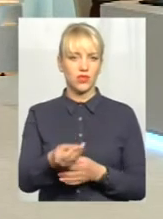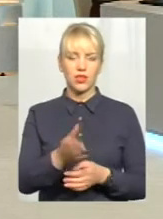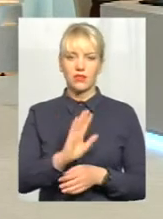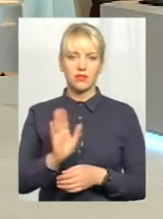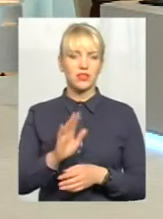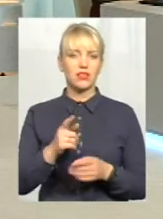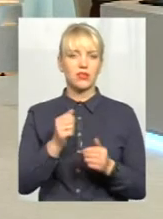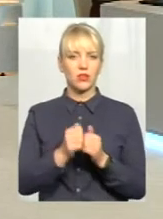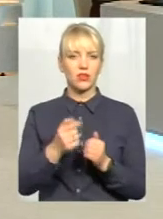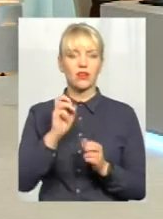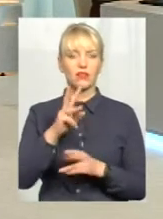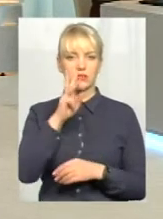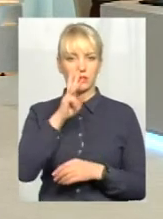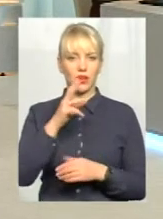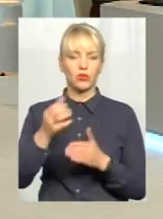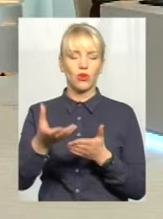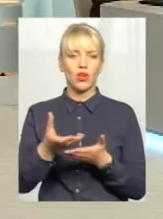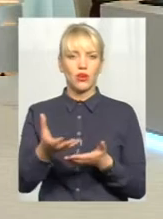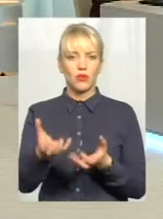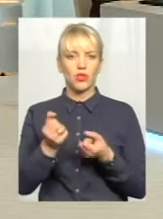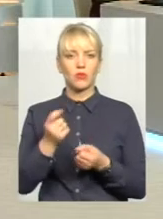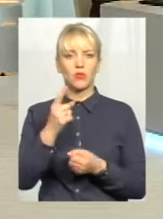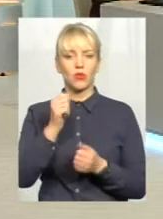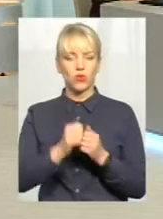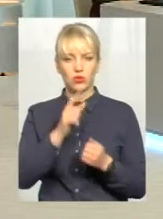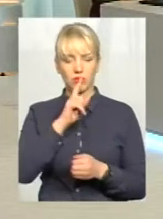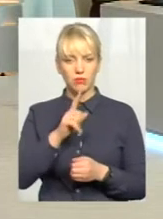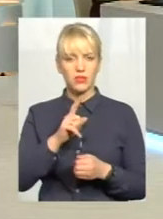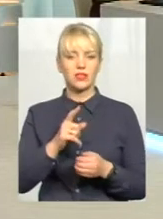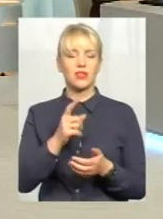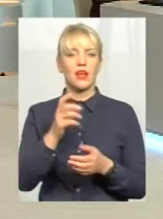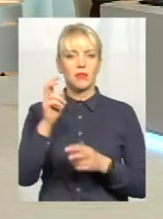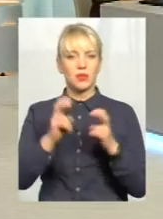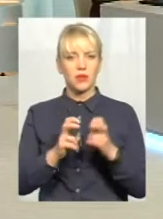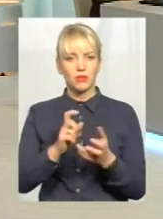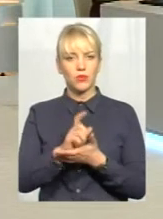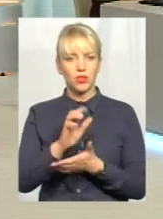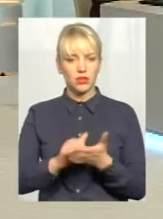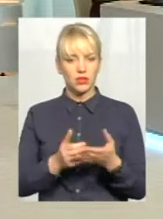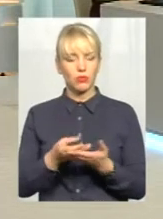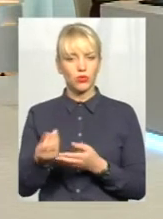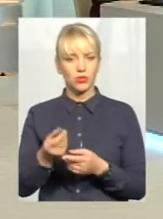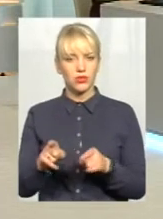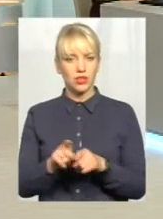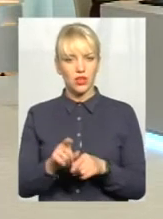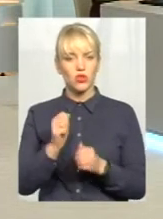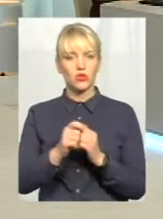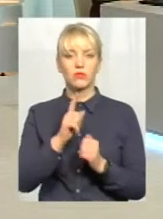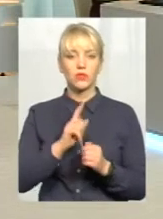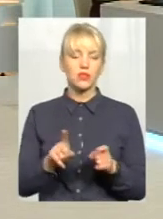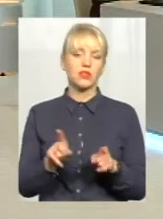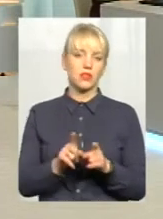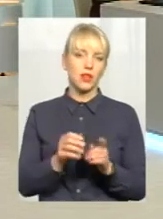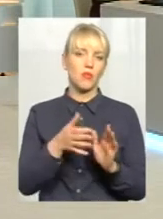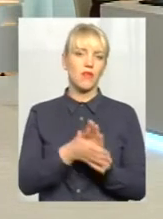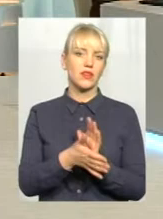отримуємо кожного місяця, підприємці податки платять щомісячно і державний бюджет щомісячно наповнюється. Тому і витрати з нього здійснюються щомісячно.